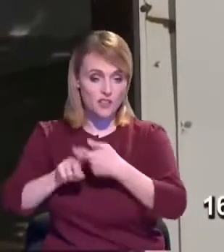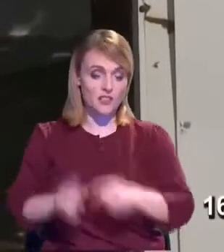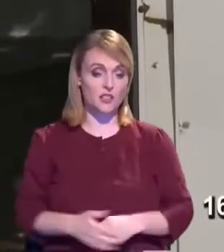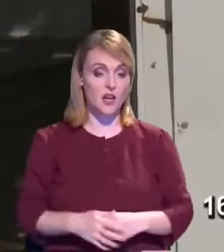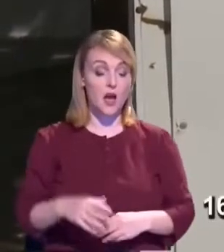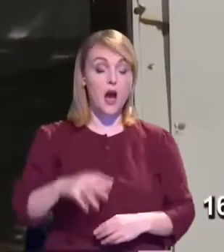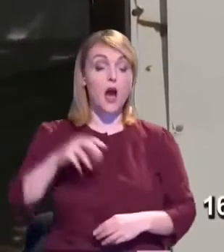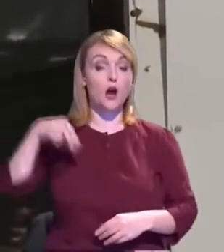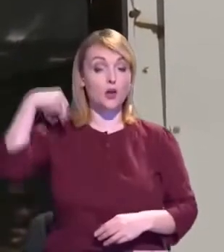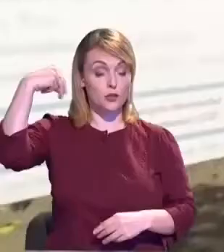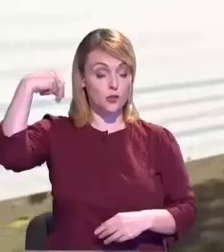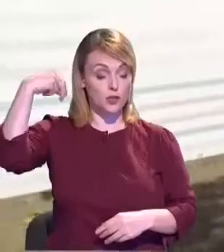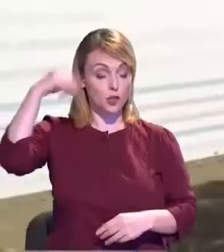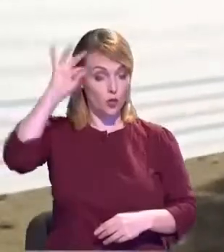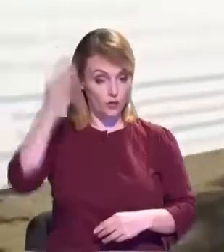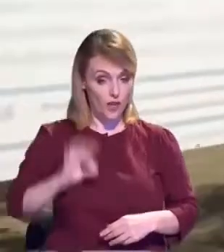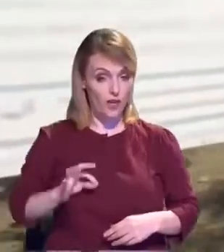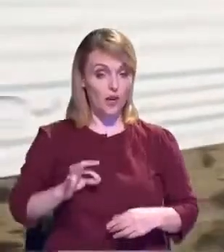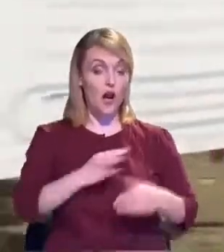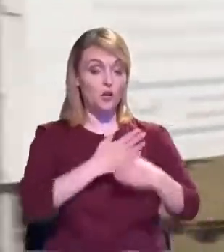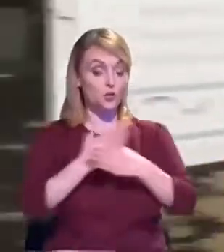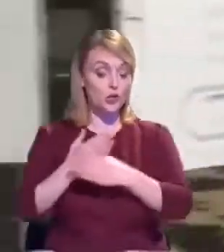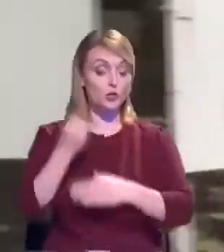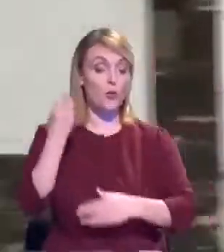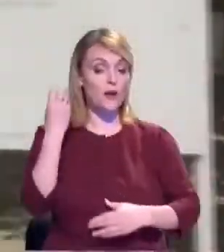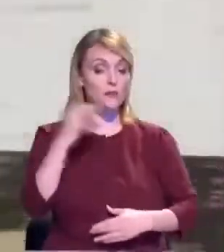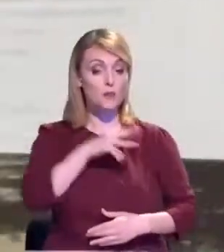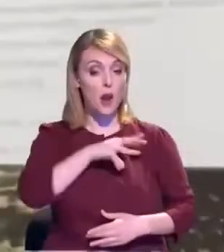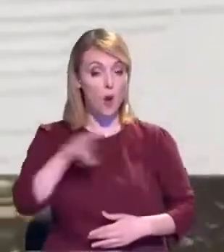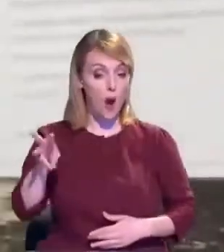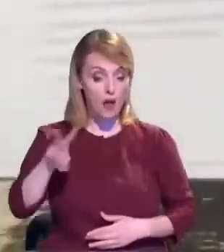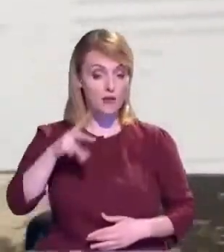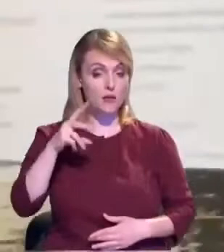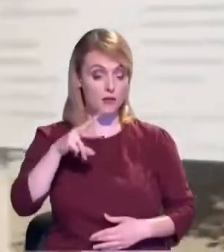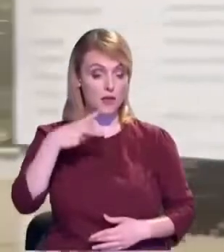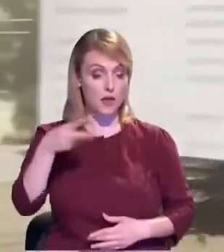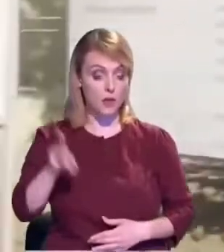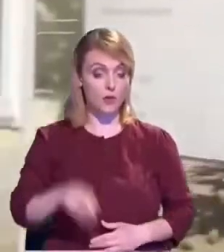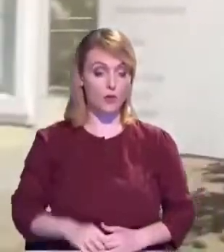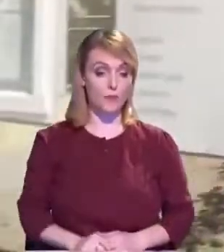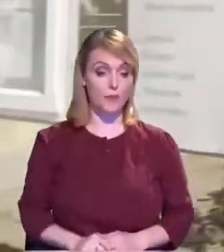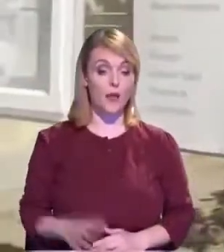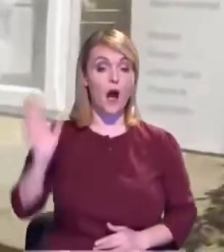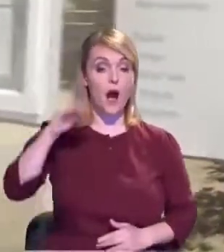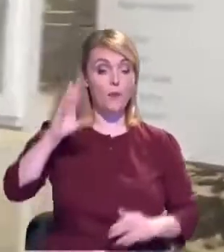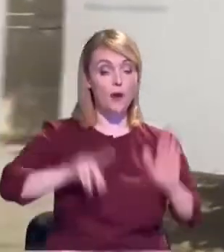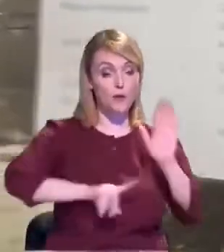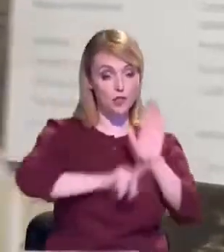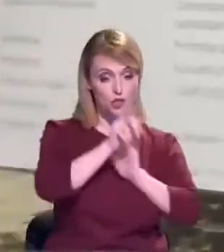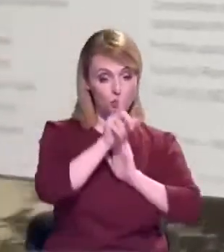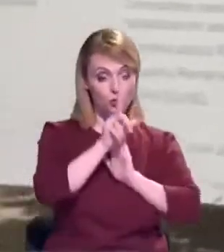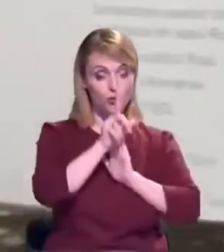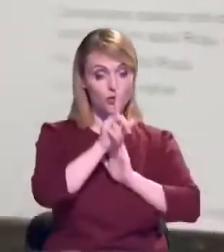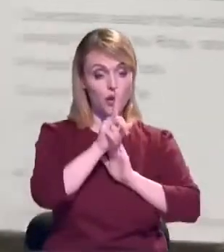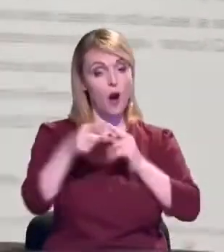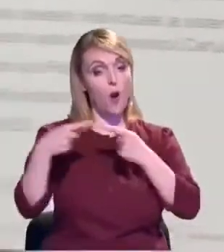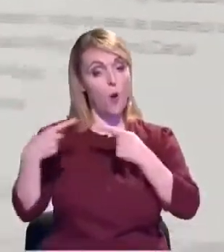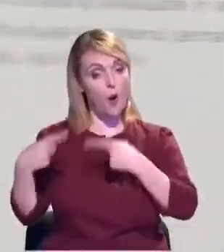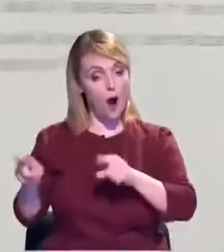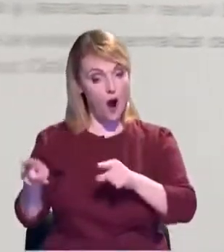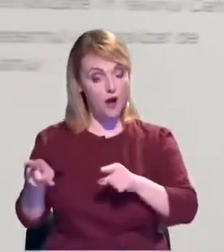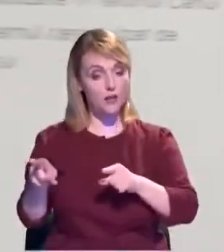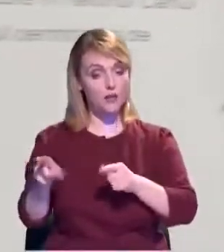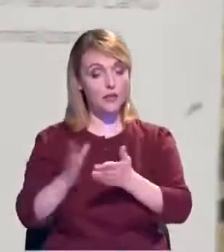de 14 milioane de lei. Cam mai apoi, să începem altă